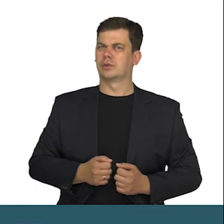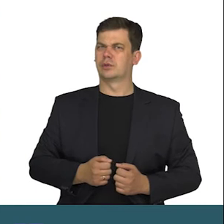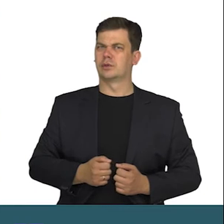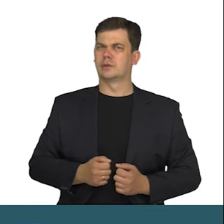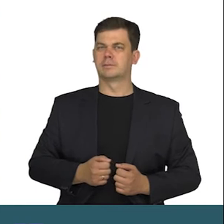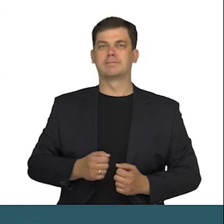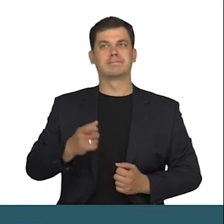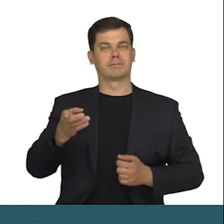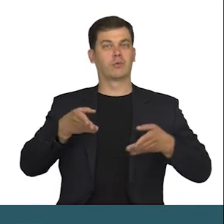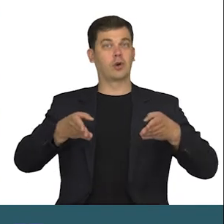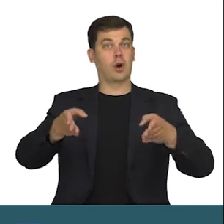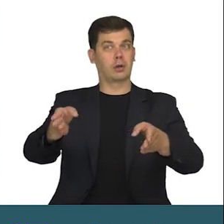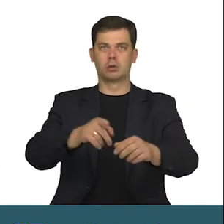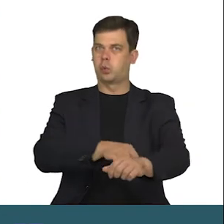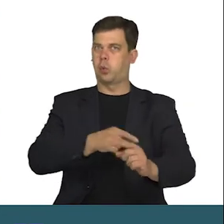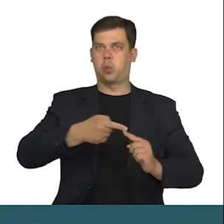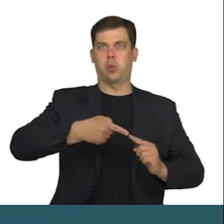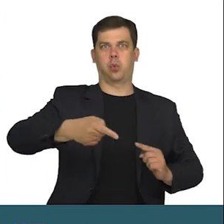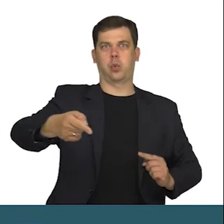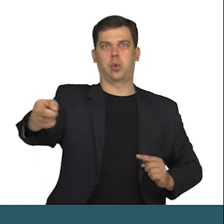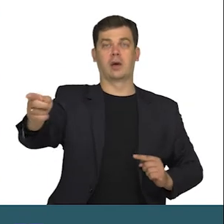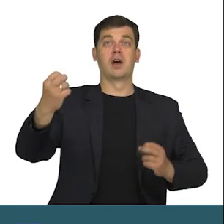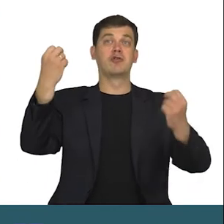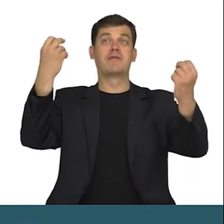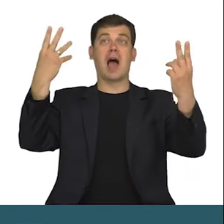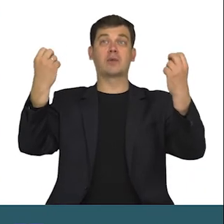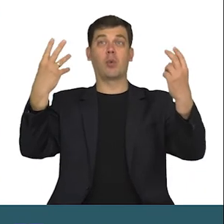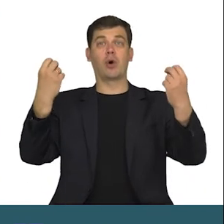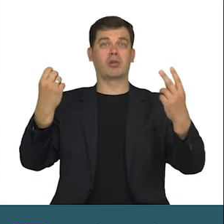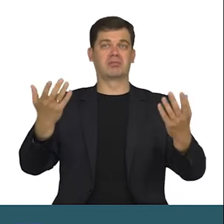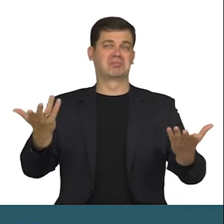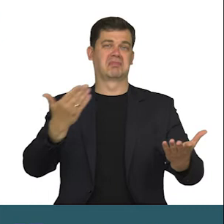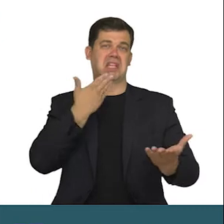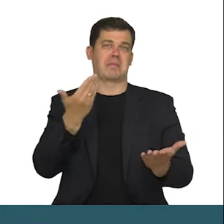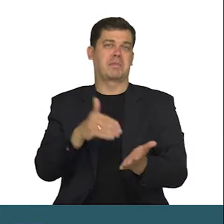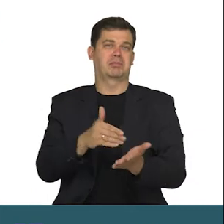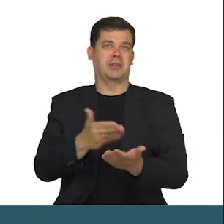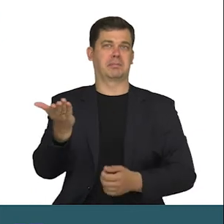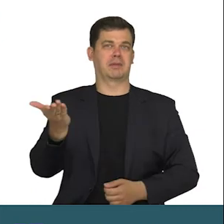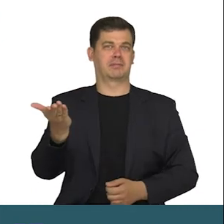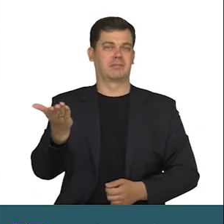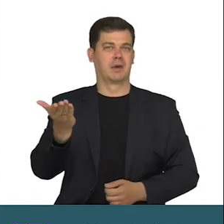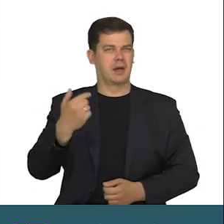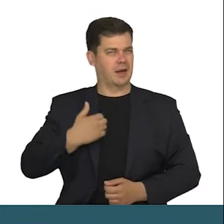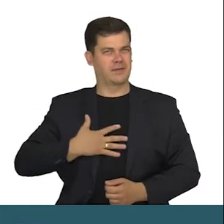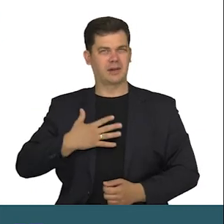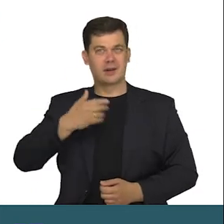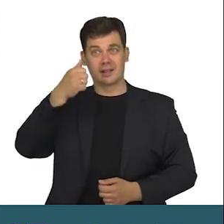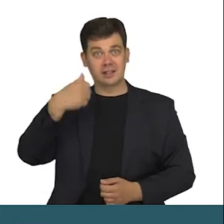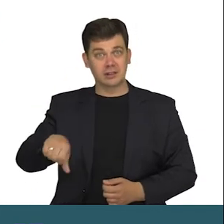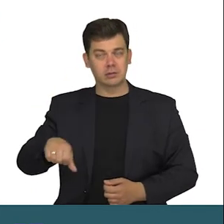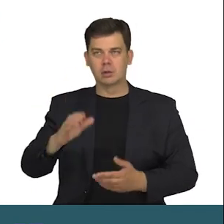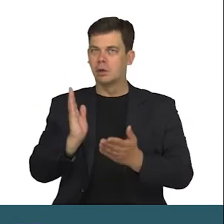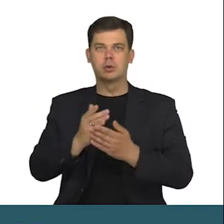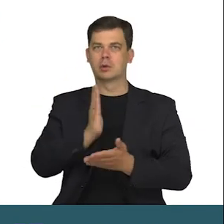Drogi stały się teraz długie, a sygnalizacja świateł bezpodstawna. Mam wrażenie, że od tygodnia przechodzę